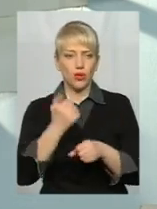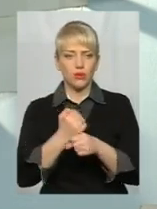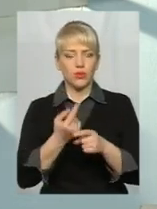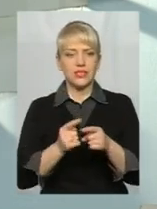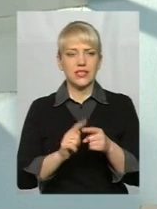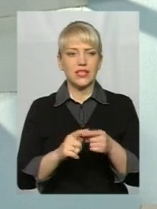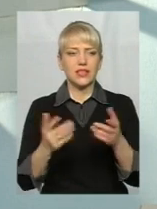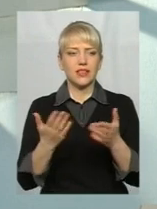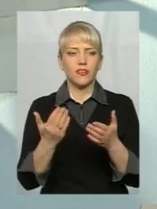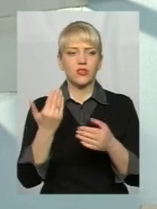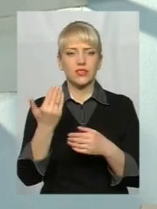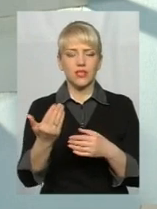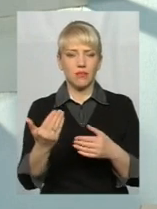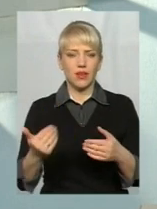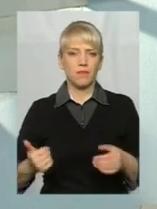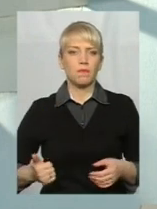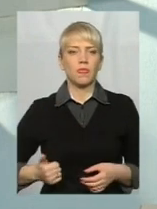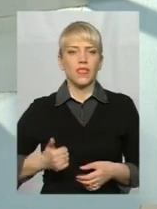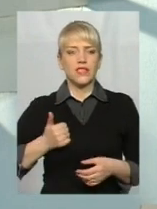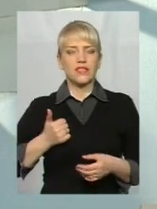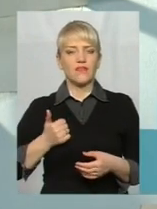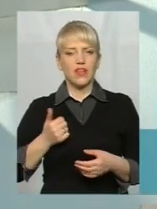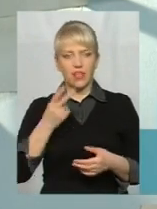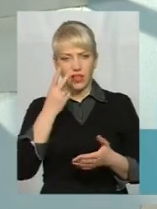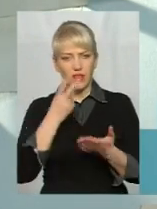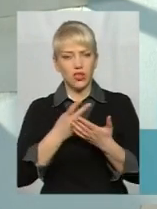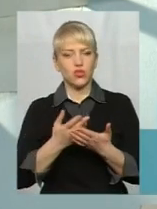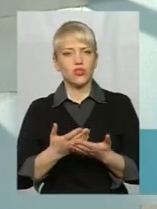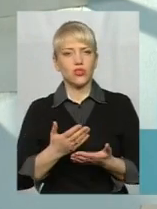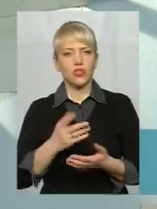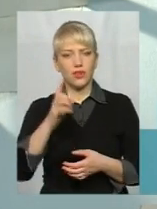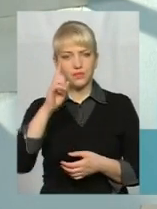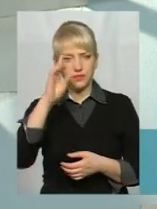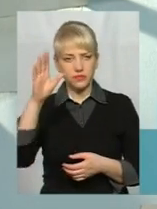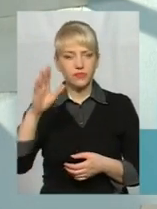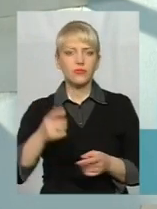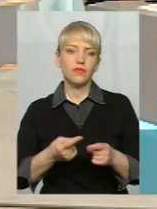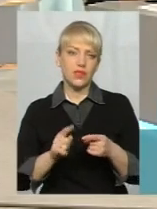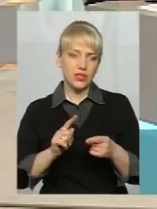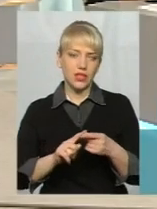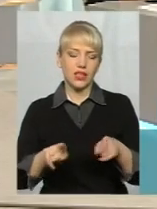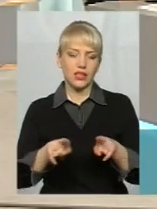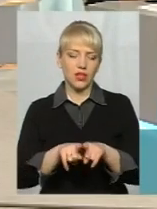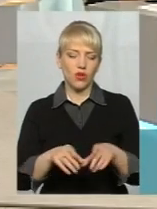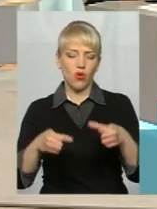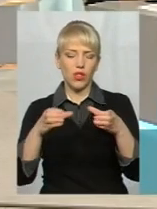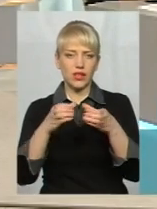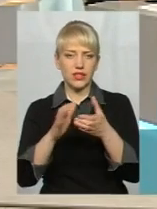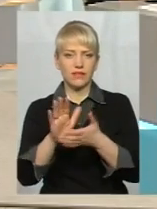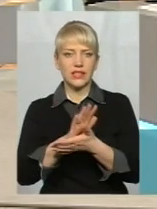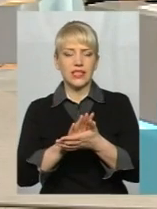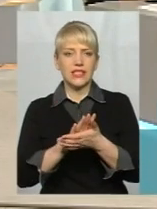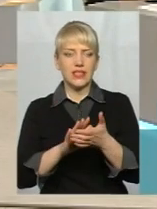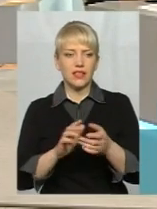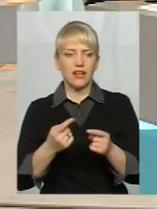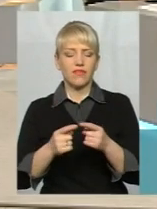тебе звеличує, чи ти дорослішиш, роблячи такі вчинки. Тут такі колективні заявки спонукають дитину, навіть